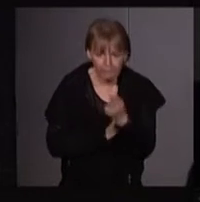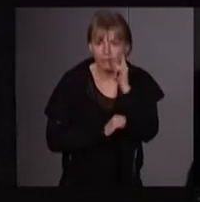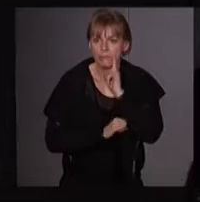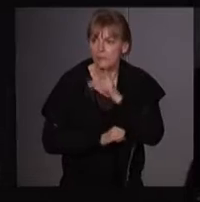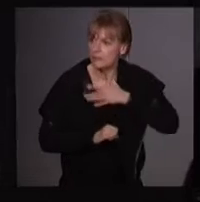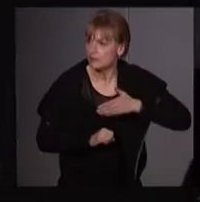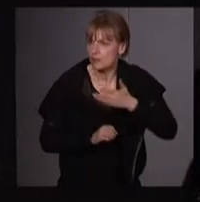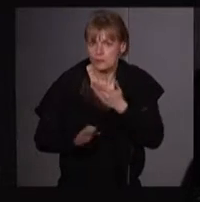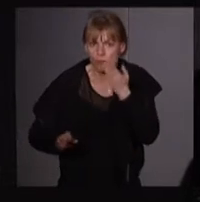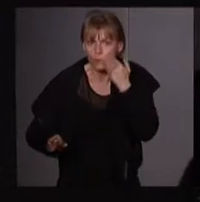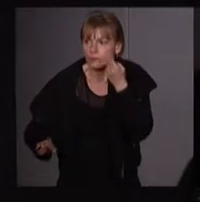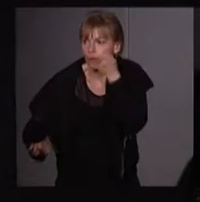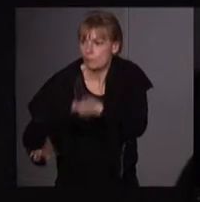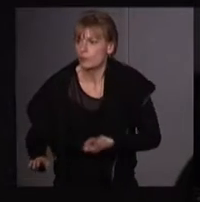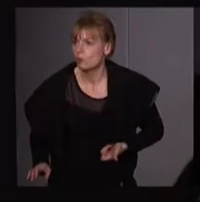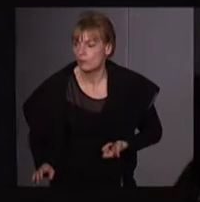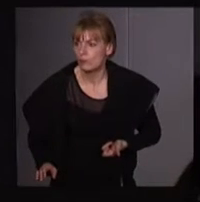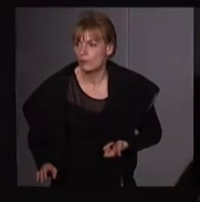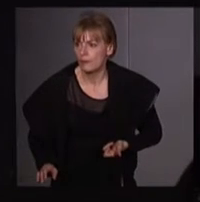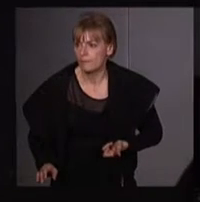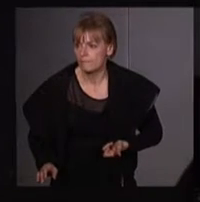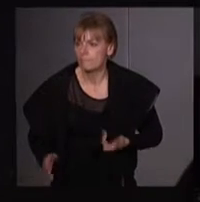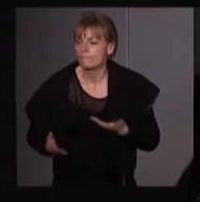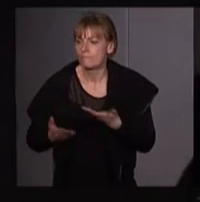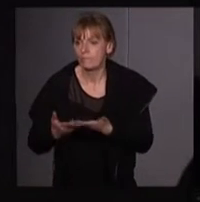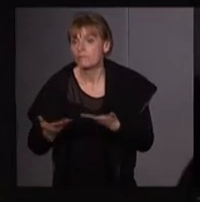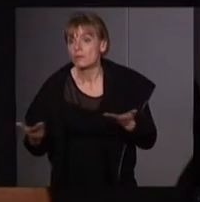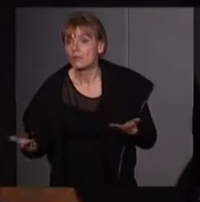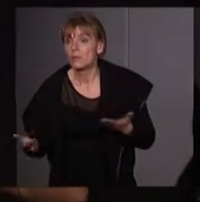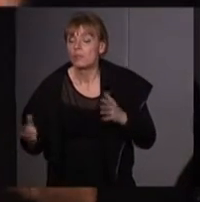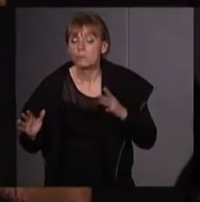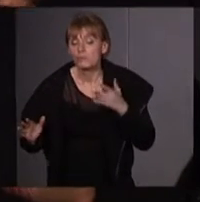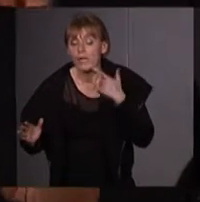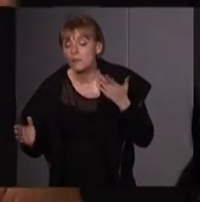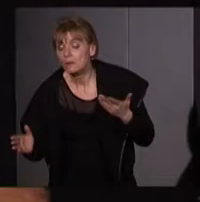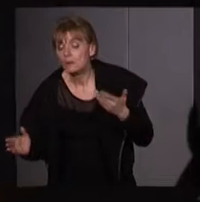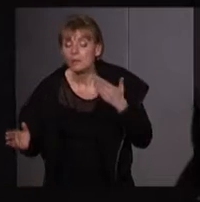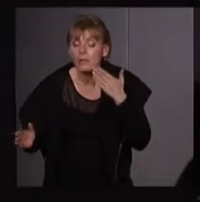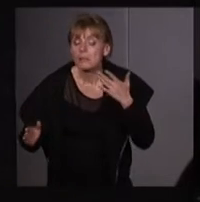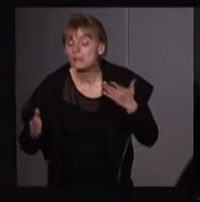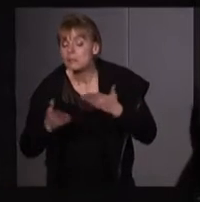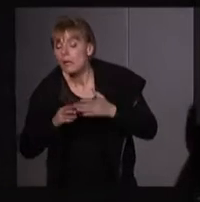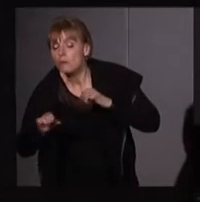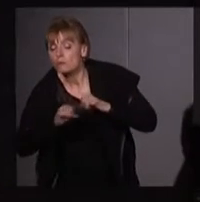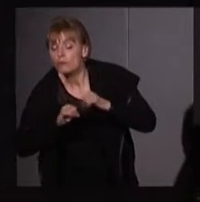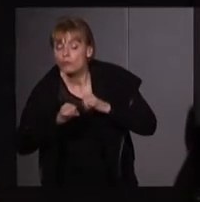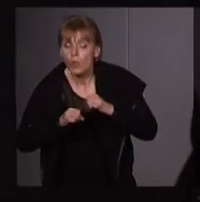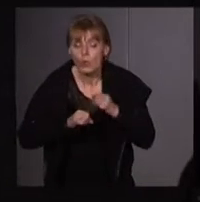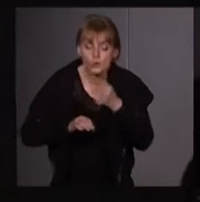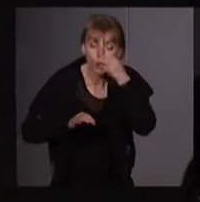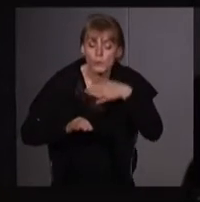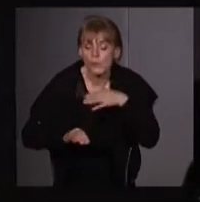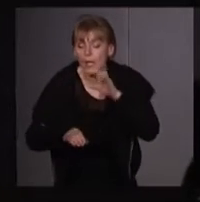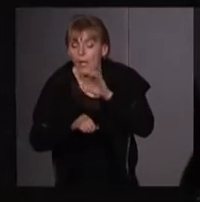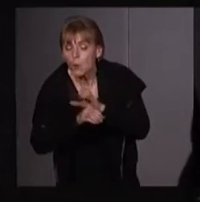peu connu. Et en tout cas, s'ils sont peut-être connus, on sait qu'il des mouvements anti-nucléaires dans les années 80,